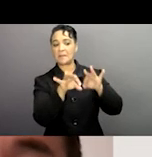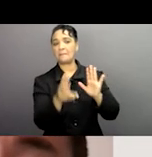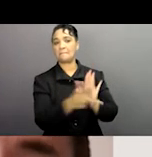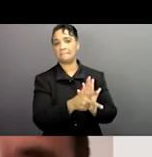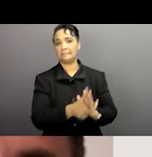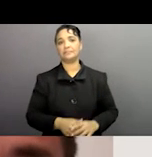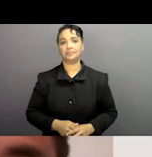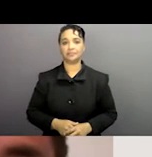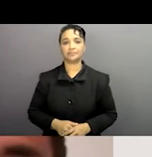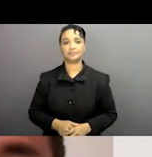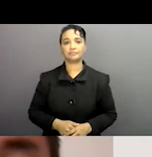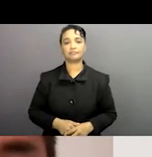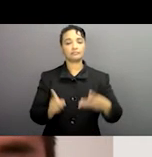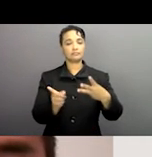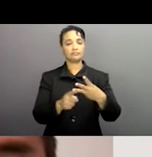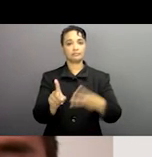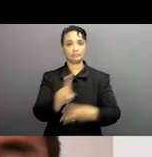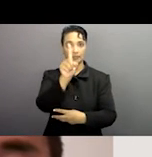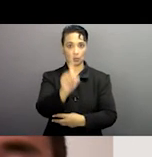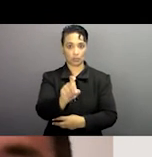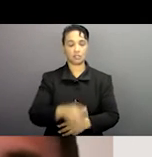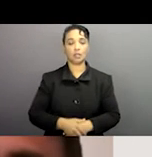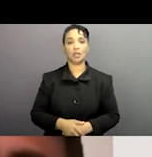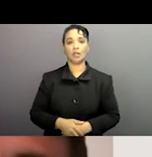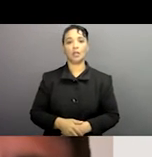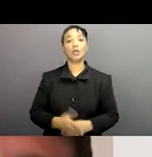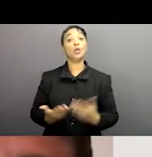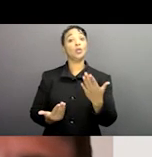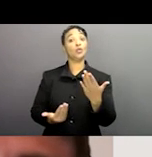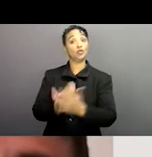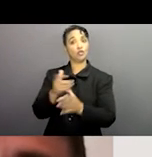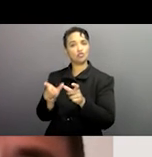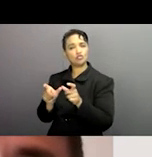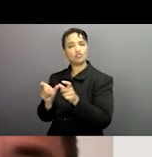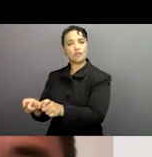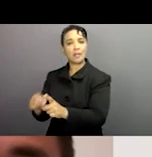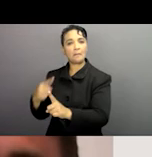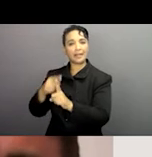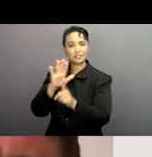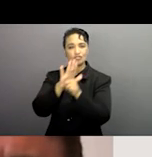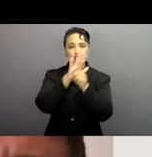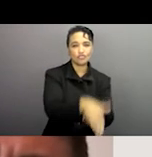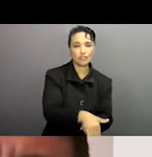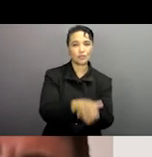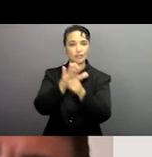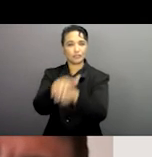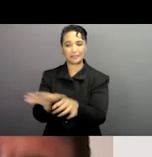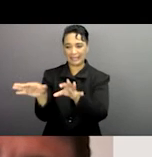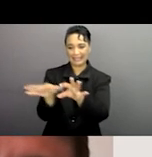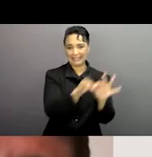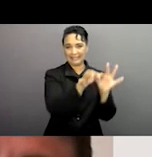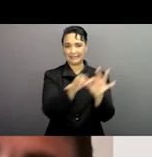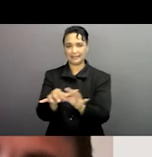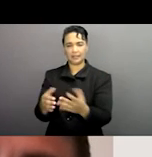que nous avons déjà remarqué une autre question qu'on est-il aussi de l'esclavage moderne et la discrimination directe je